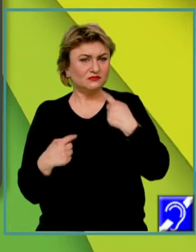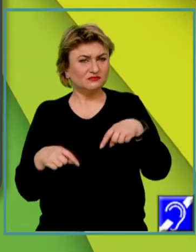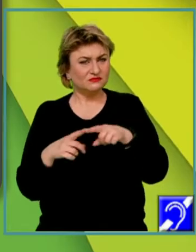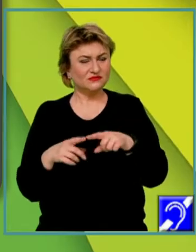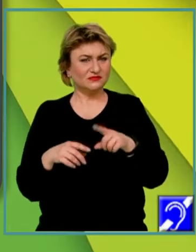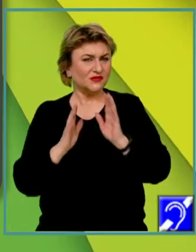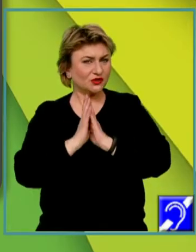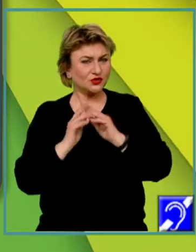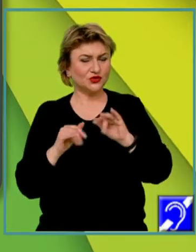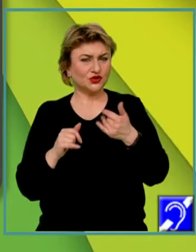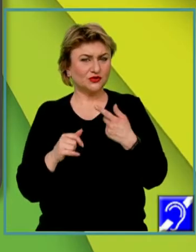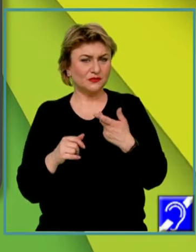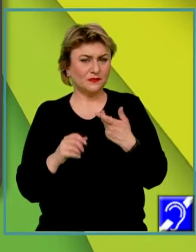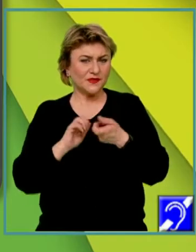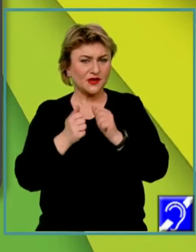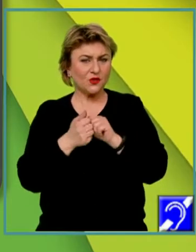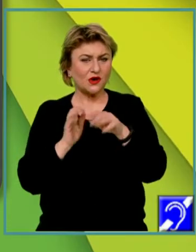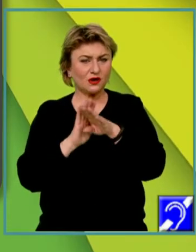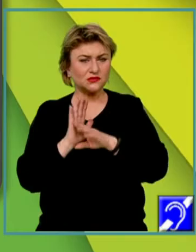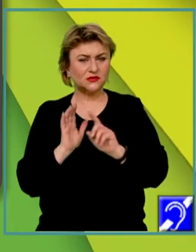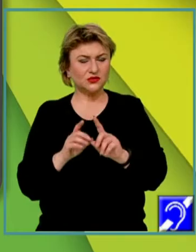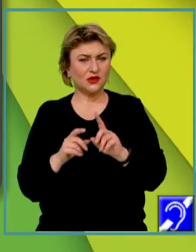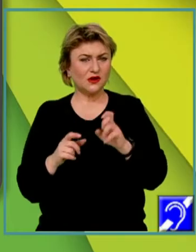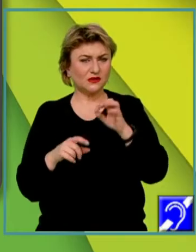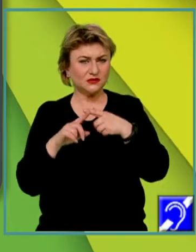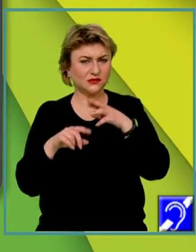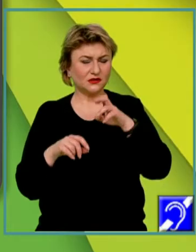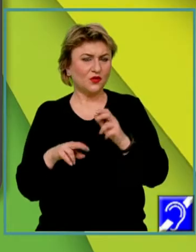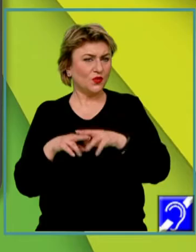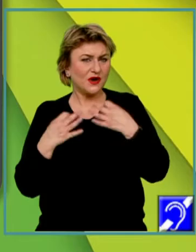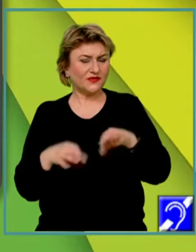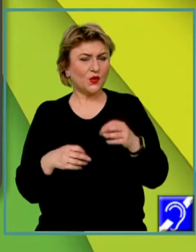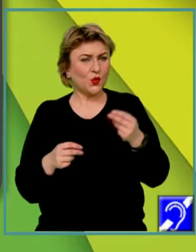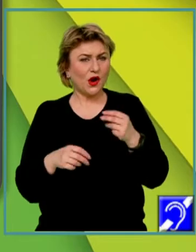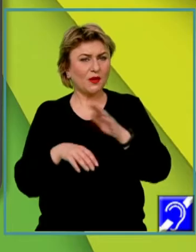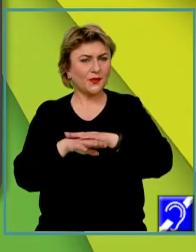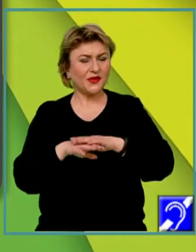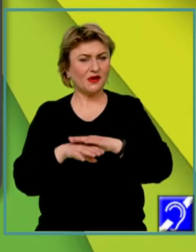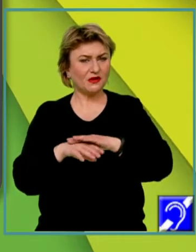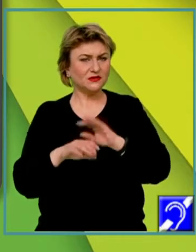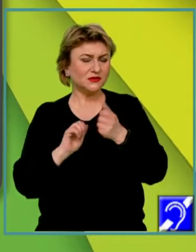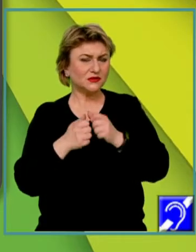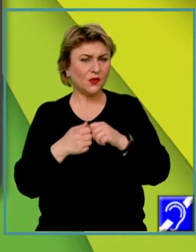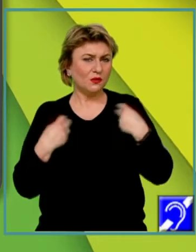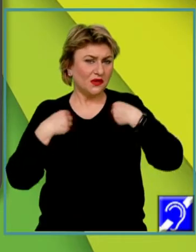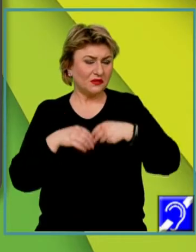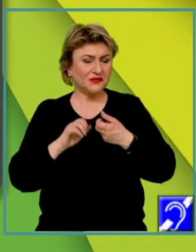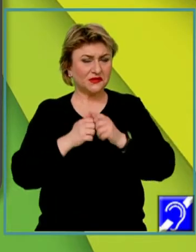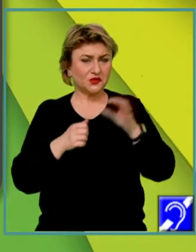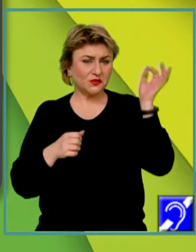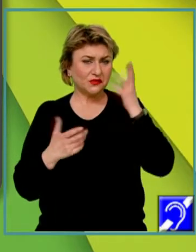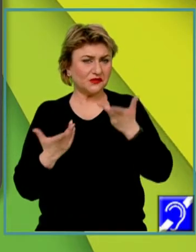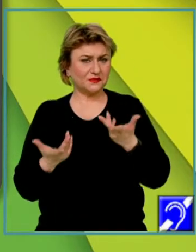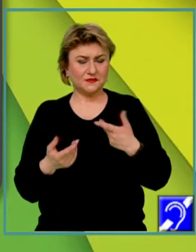religioase, origini sau caracteristicile externe, cum ar fi culoarea pielii, coafura sau îmbrăcămintea. Aceste aspecte